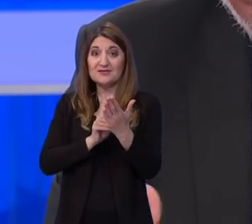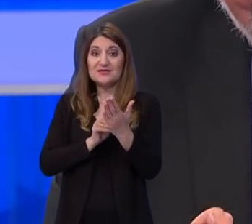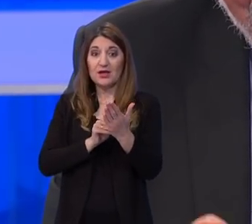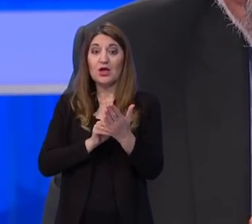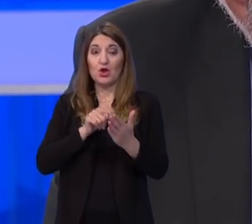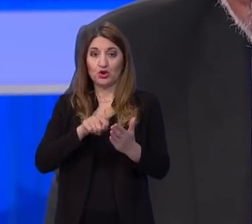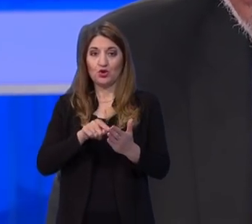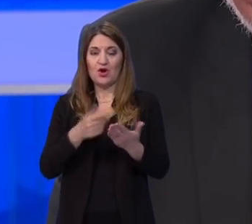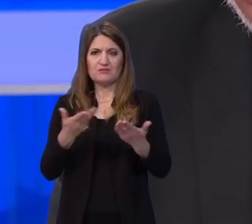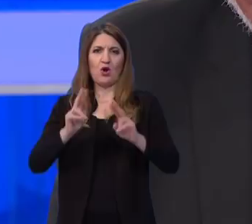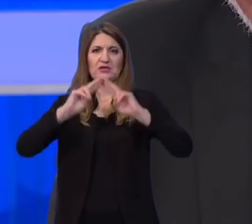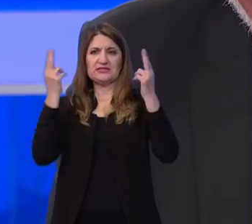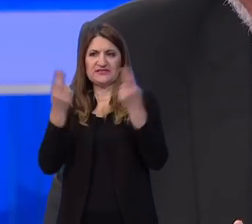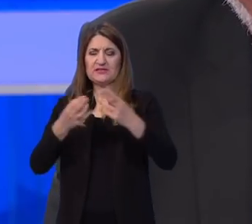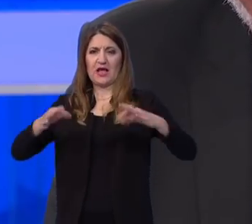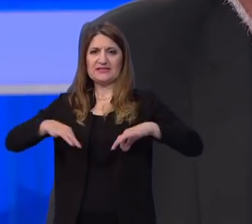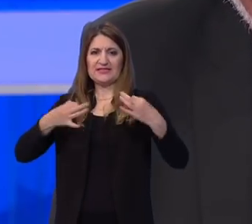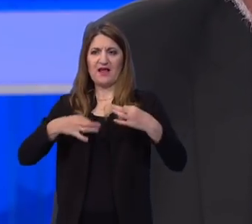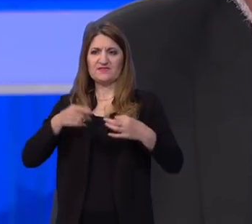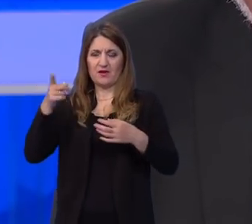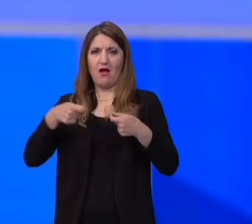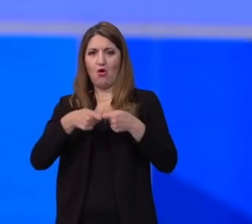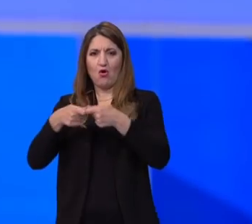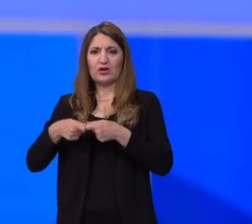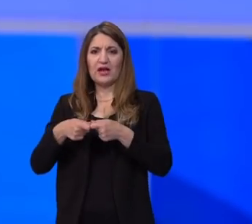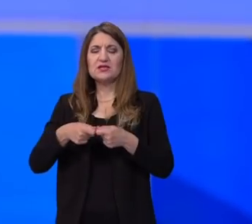na zahtje svjetske zdravstvene drugog,